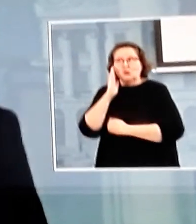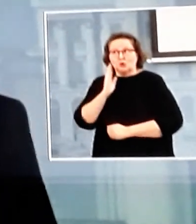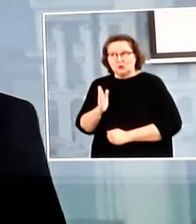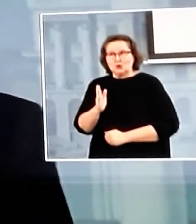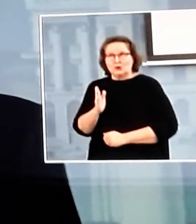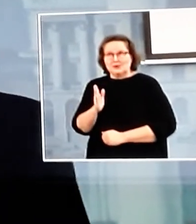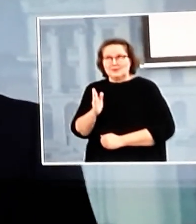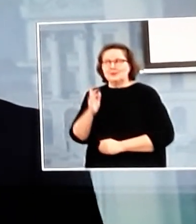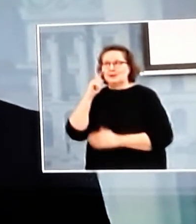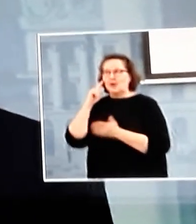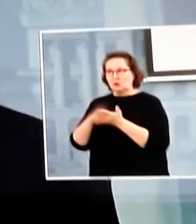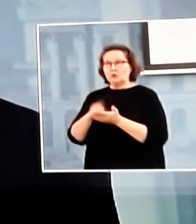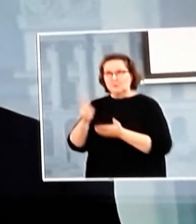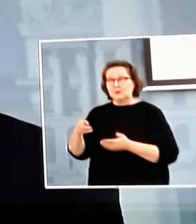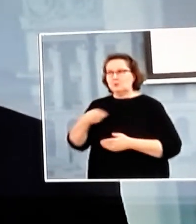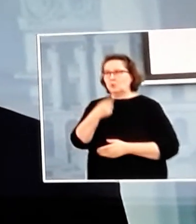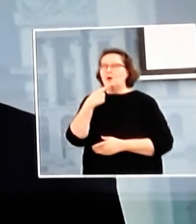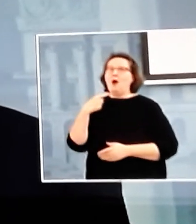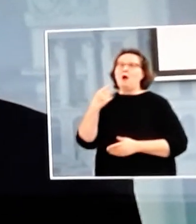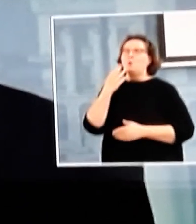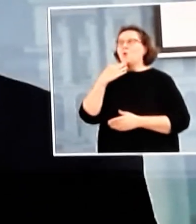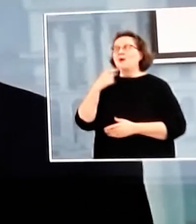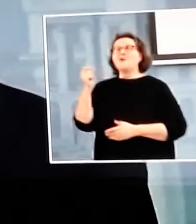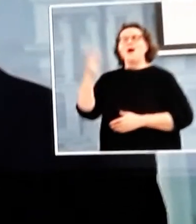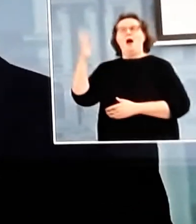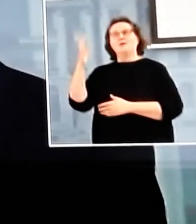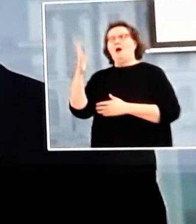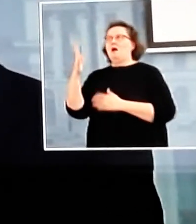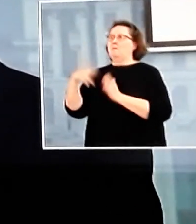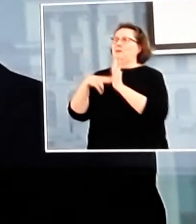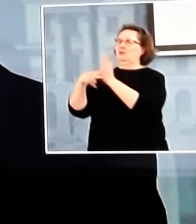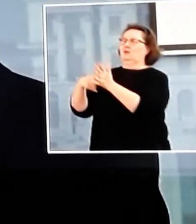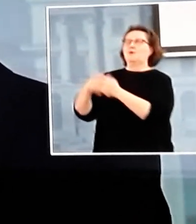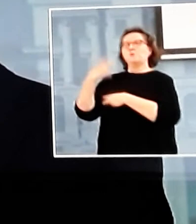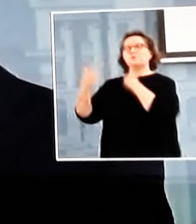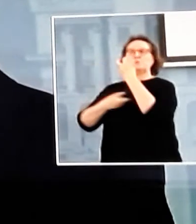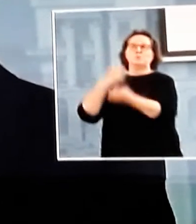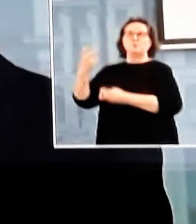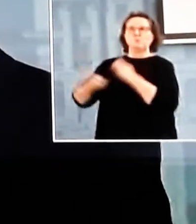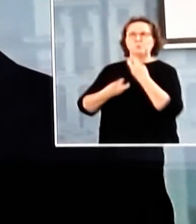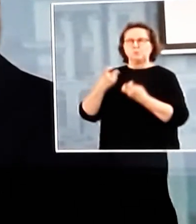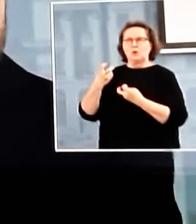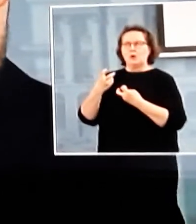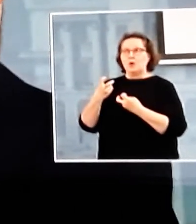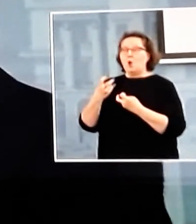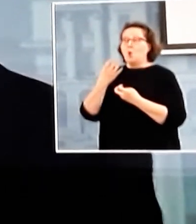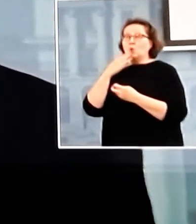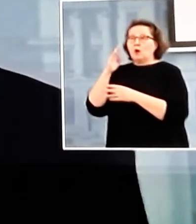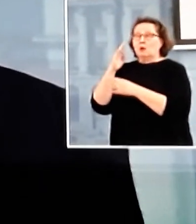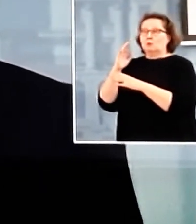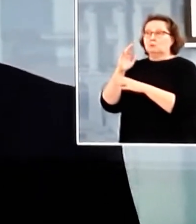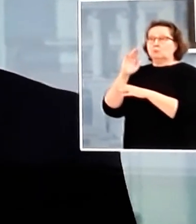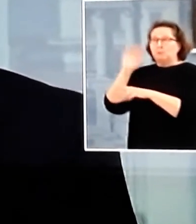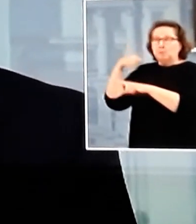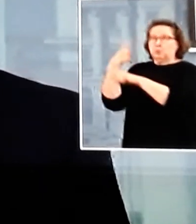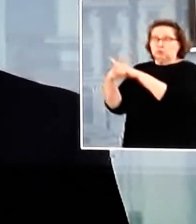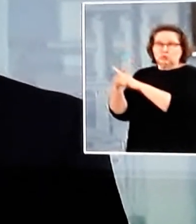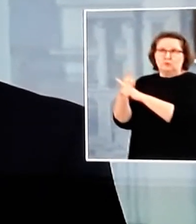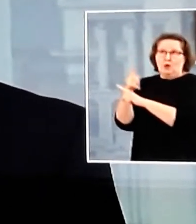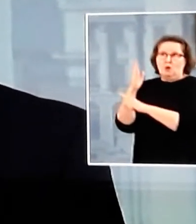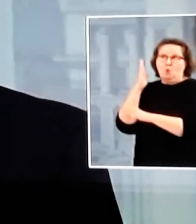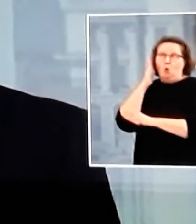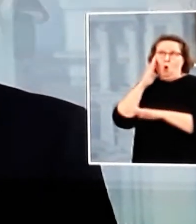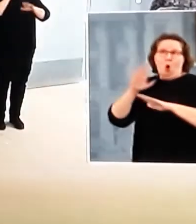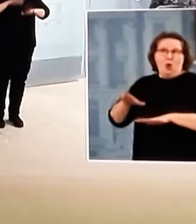heitä, jotka ovat väliaikaisesti matkalla jossakin. Ne, jotka oleskeluvat pysyvästi muualla